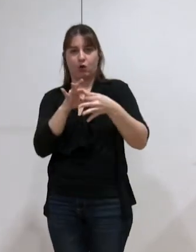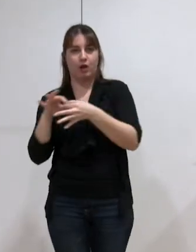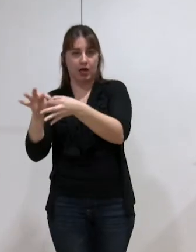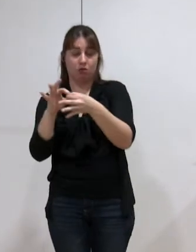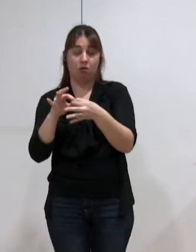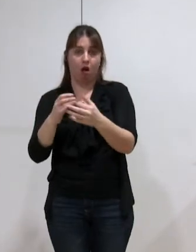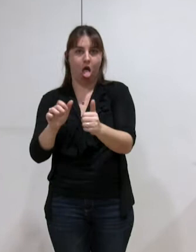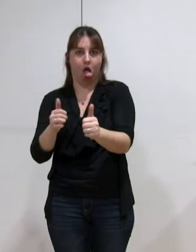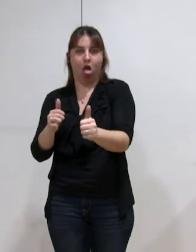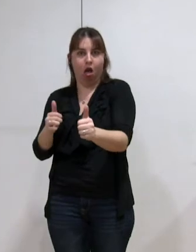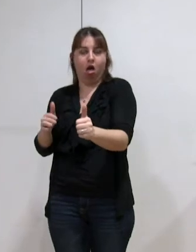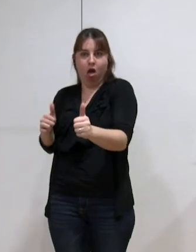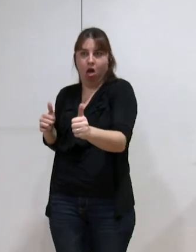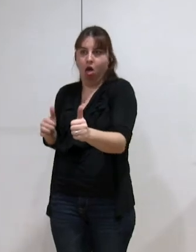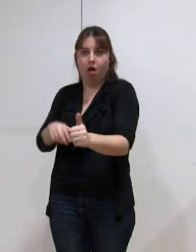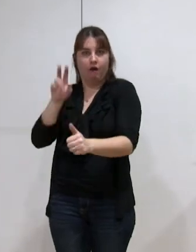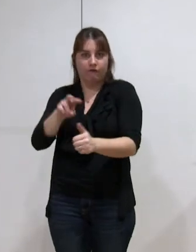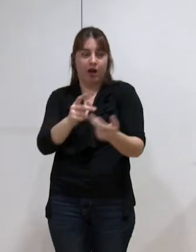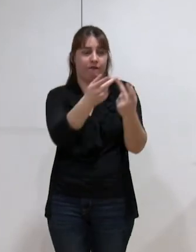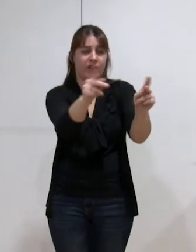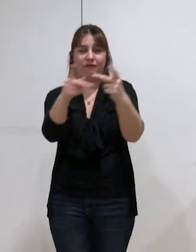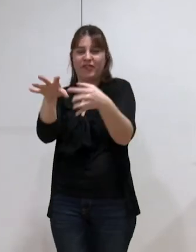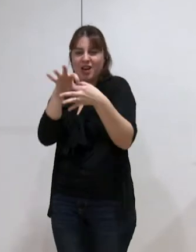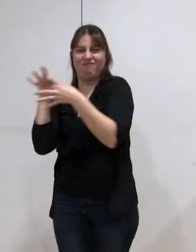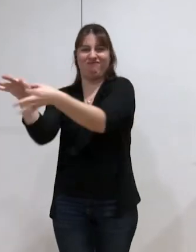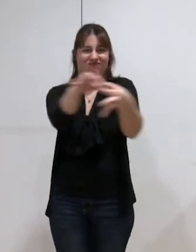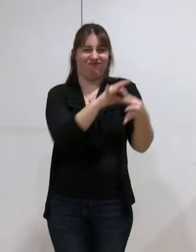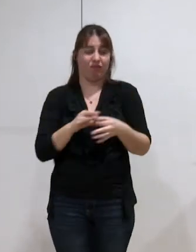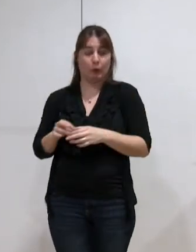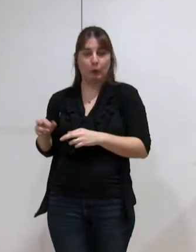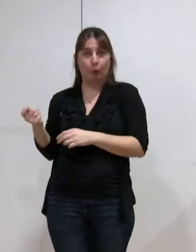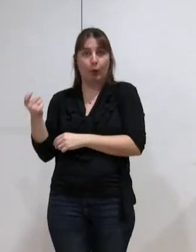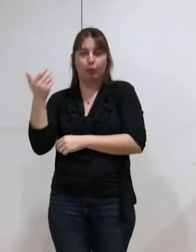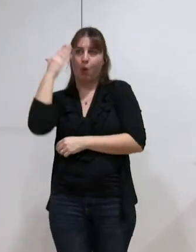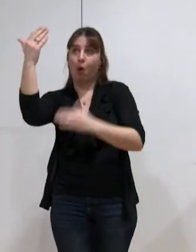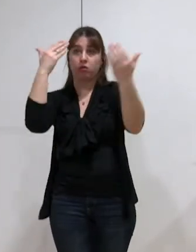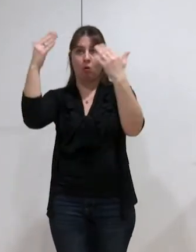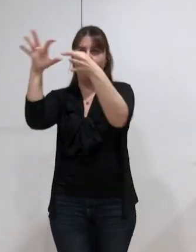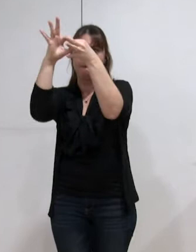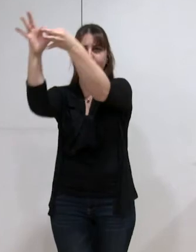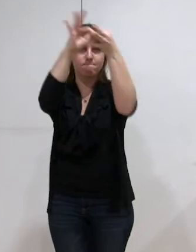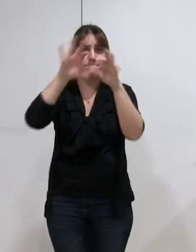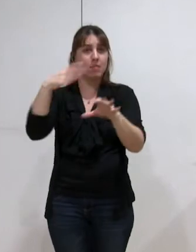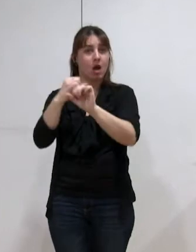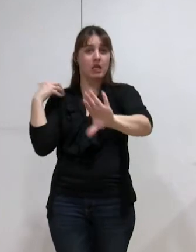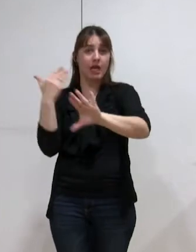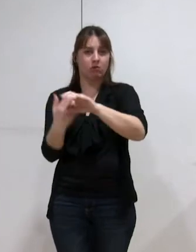retard avec peu de coopération intercommunale par rapport à ce qui s'est pratiqué ailleurs depuis une quinzaine d'années.